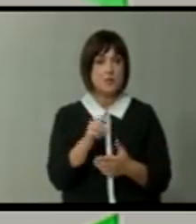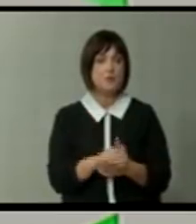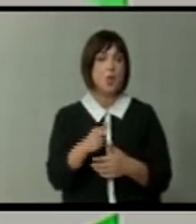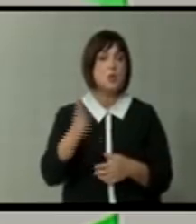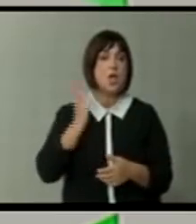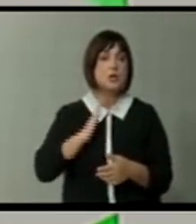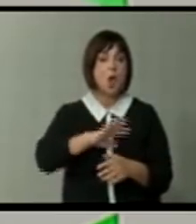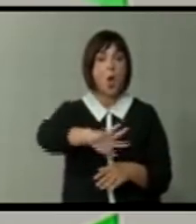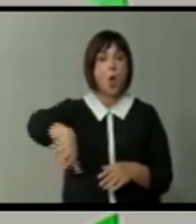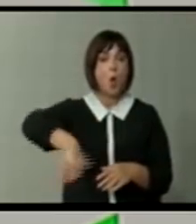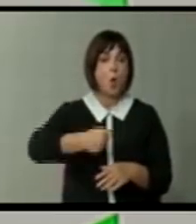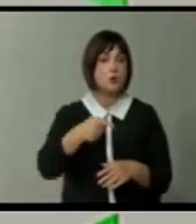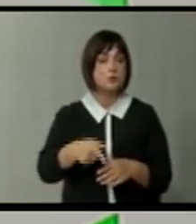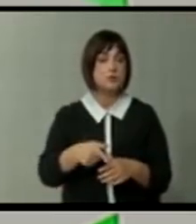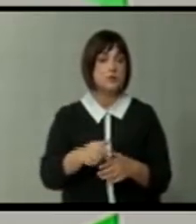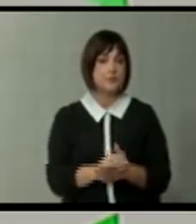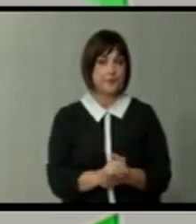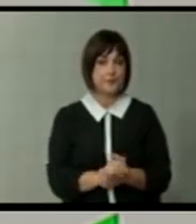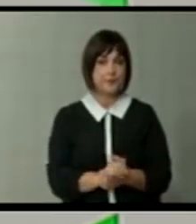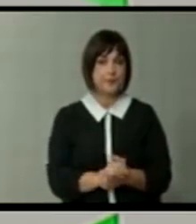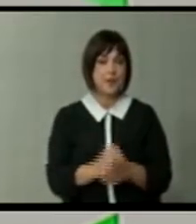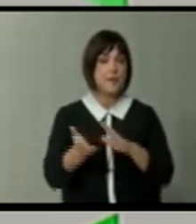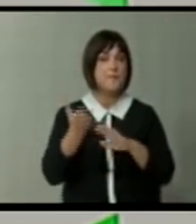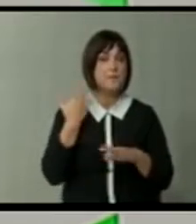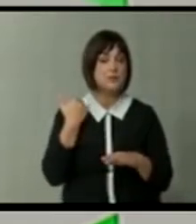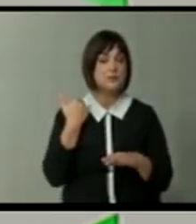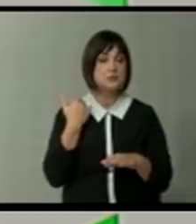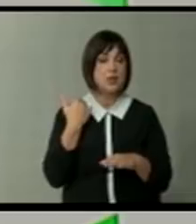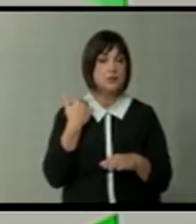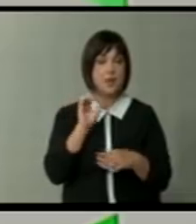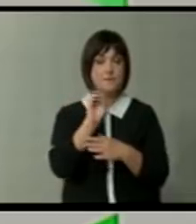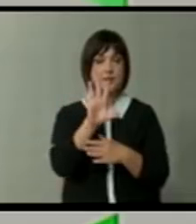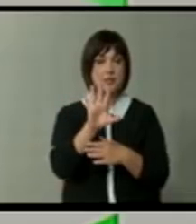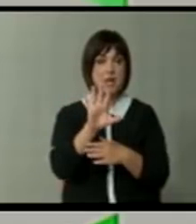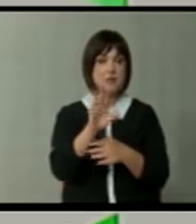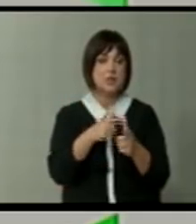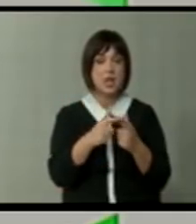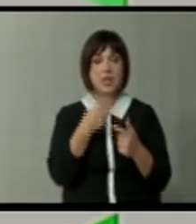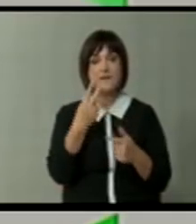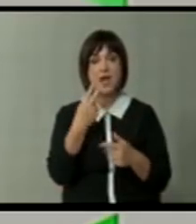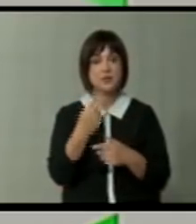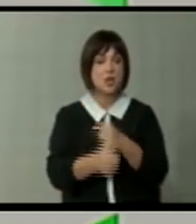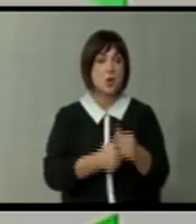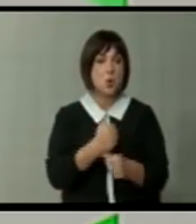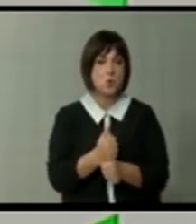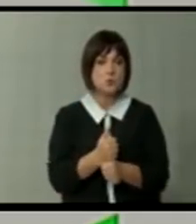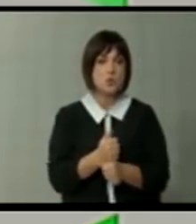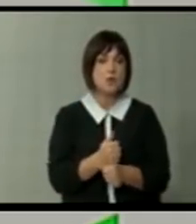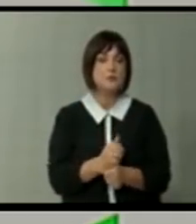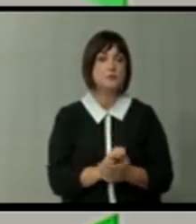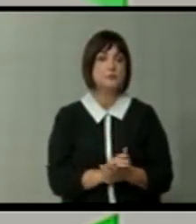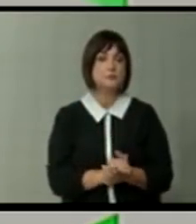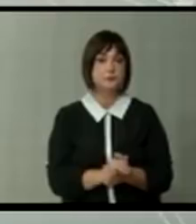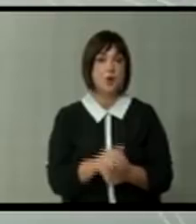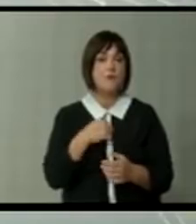граѓаните, украдени на изминативе 15 или 20 тиле години. Но оба